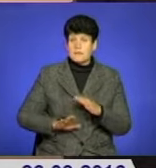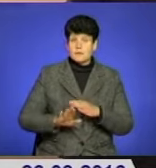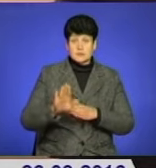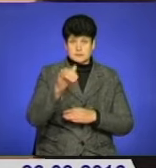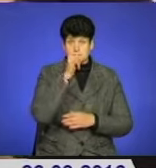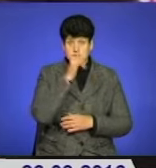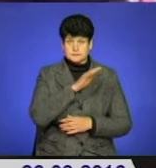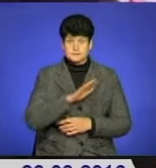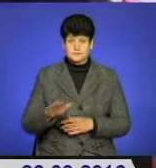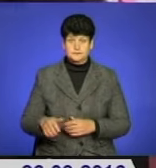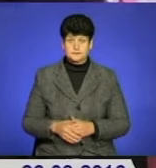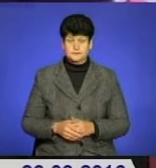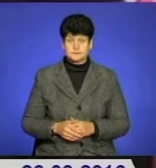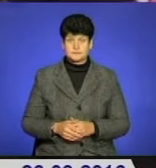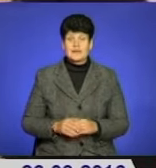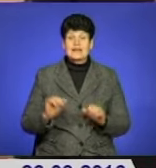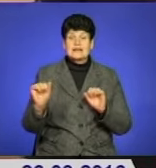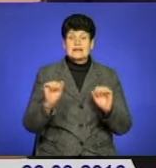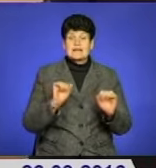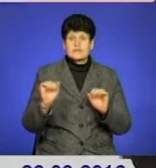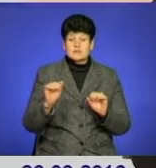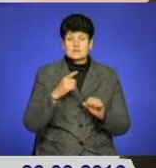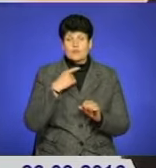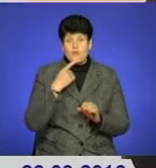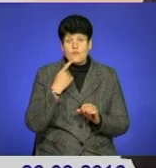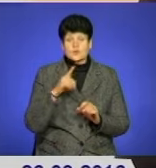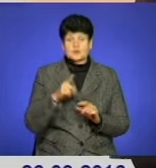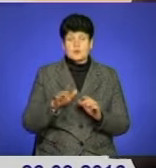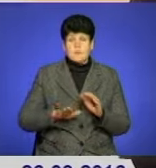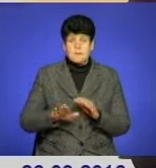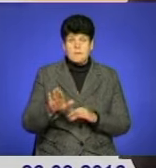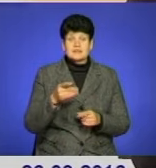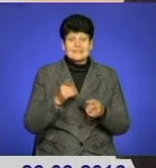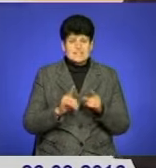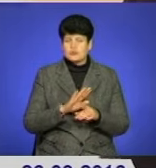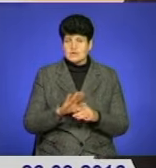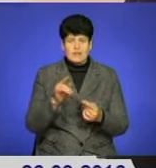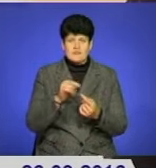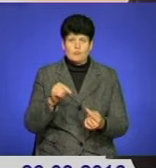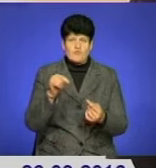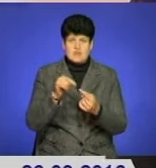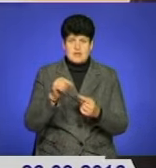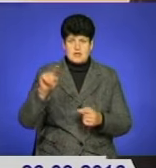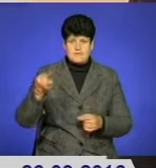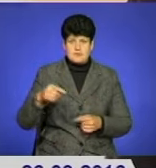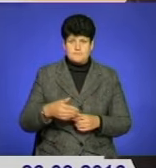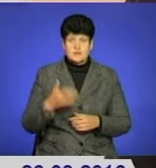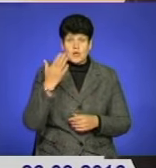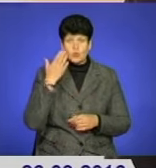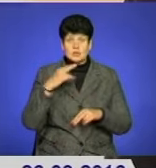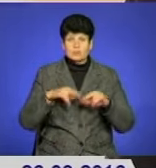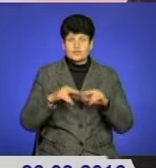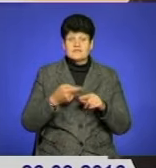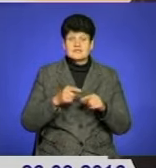нереально. Керівництво закладу визнає, що пандус дійсно не відповідає вимогам. Коли будувався цей